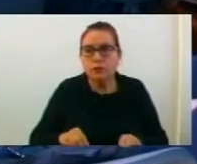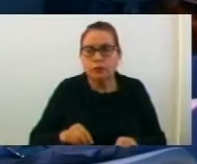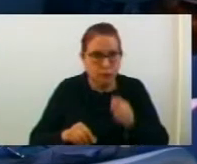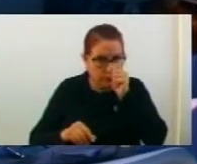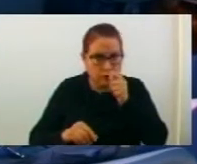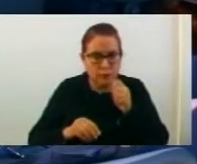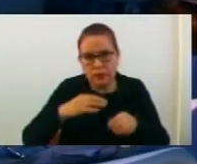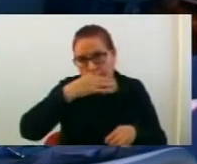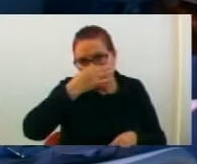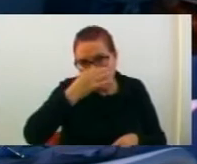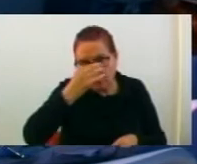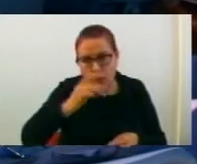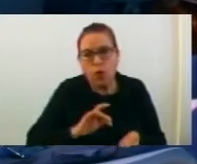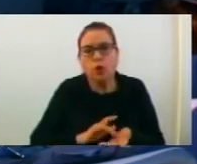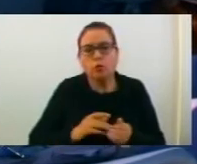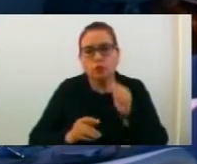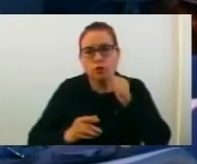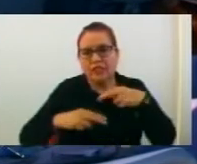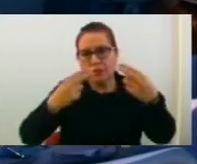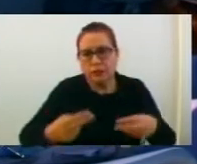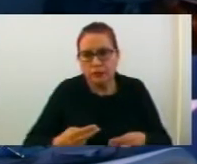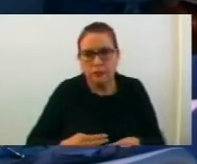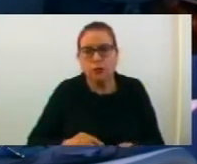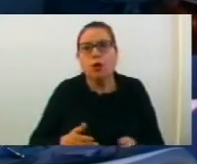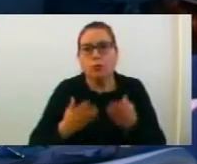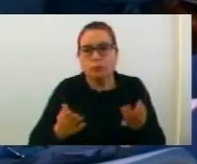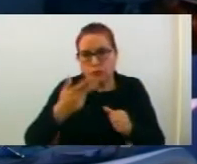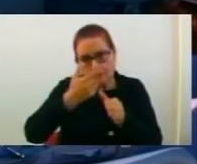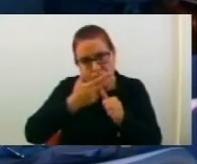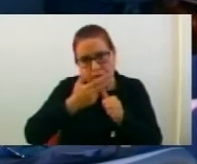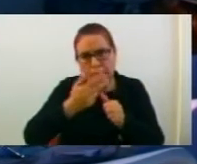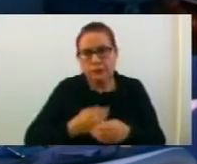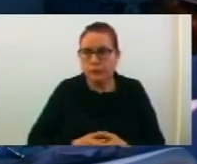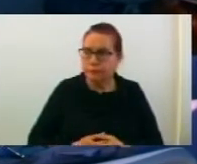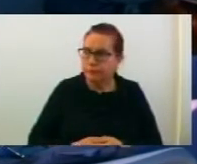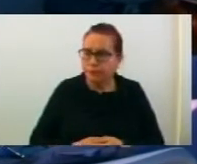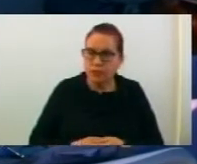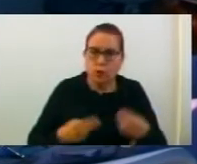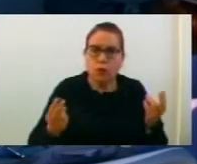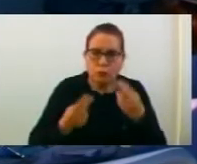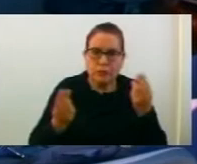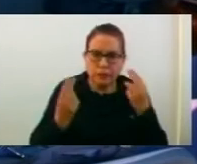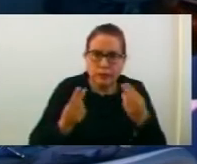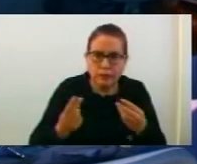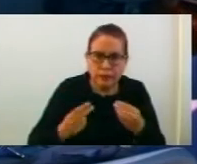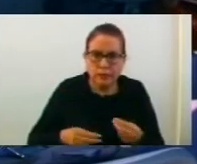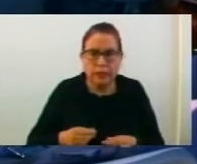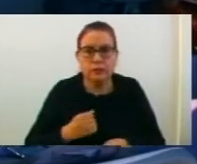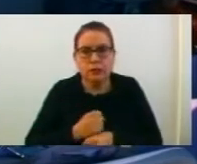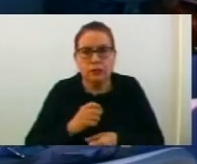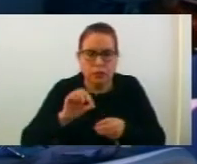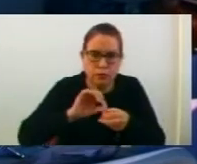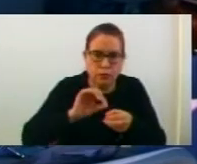известетили по точка од дневни отред, Почитувани представници на медиумите. Комисијата за урбанизъм, комунални дейности,